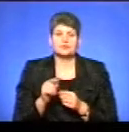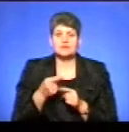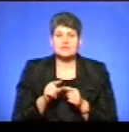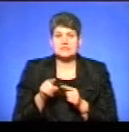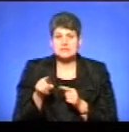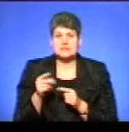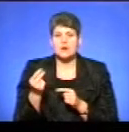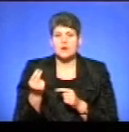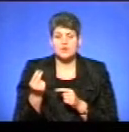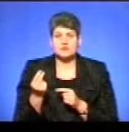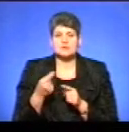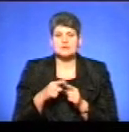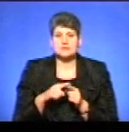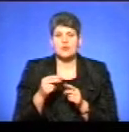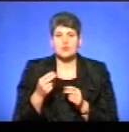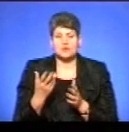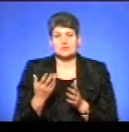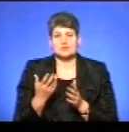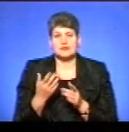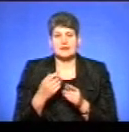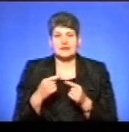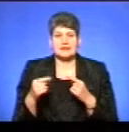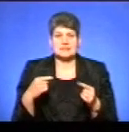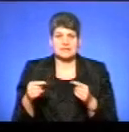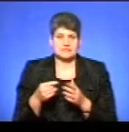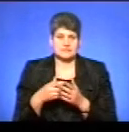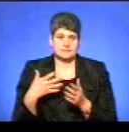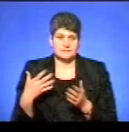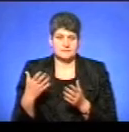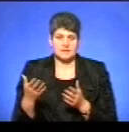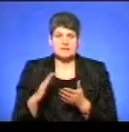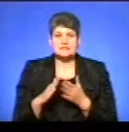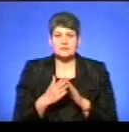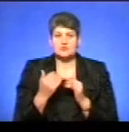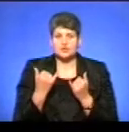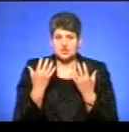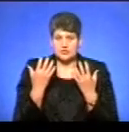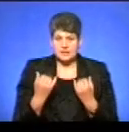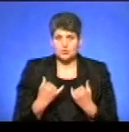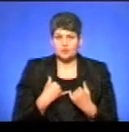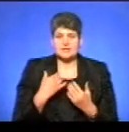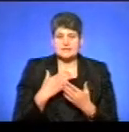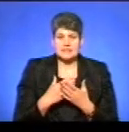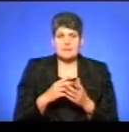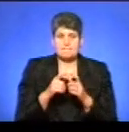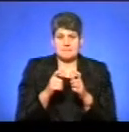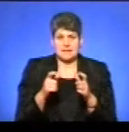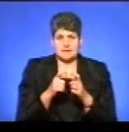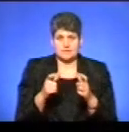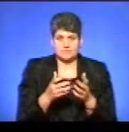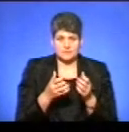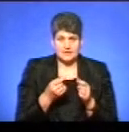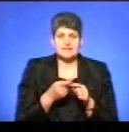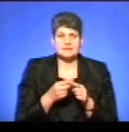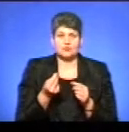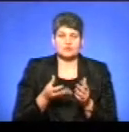то ці гроші – так звані різниця в тарифах. І станом на сьогоднішній день в нас якраз платіжки пройшли і ці гроші